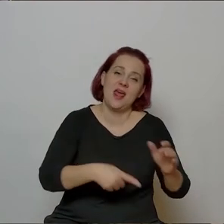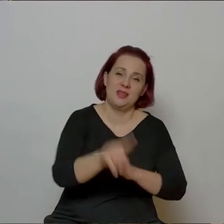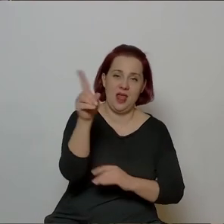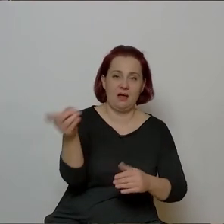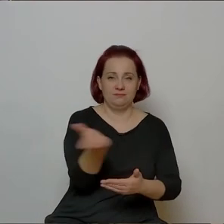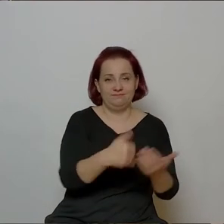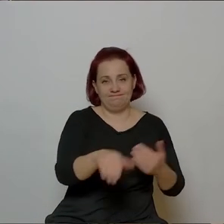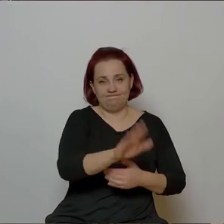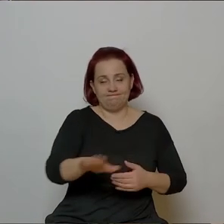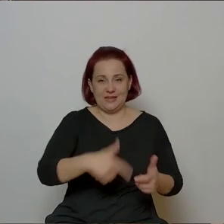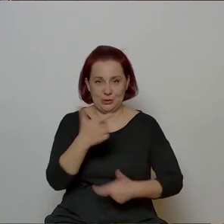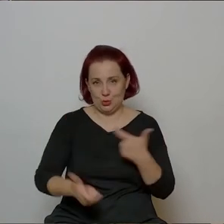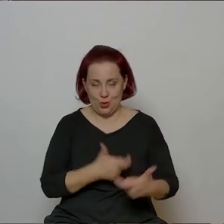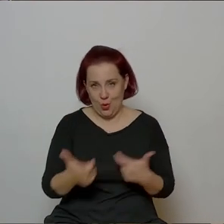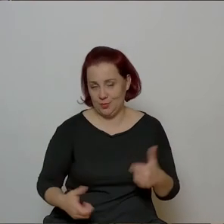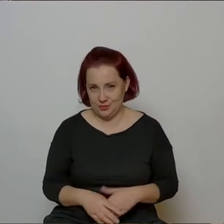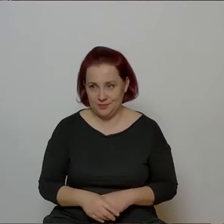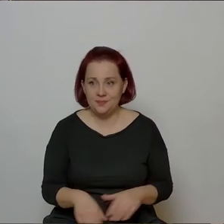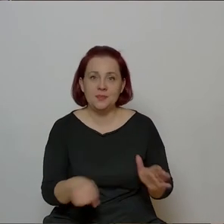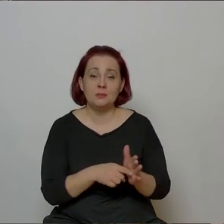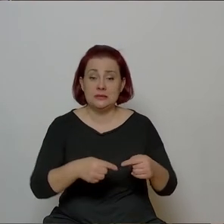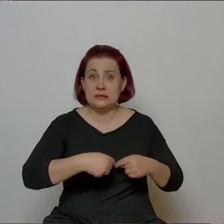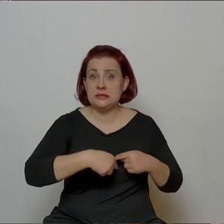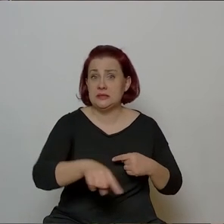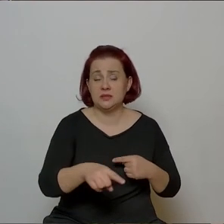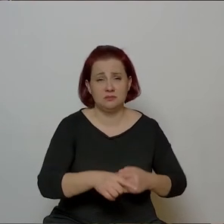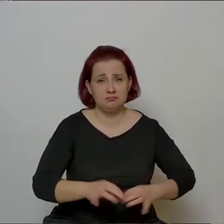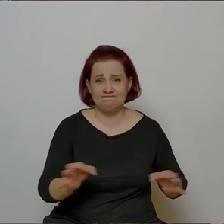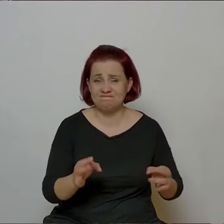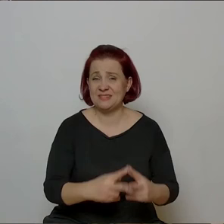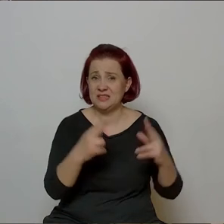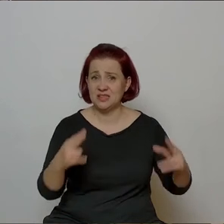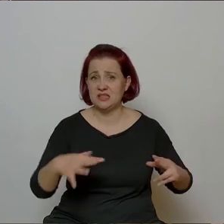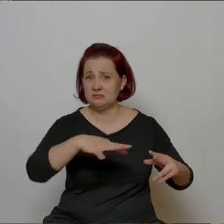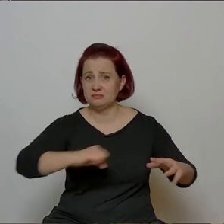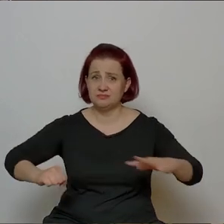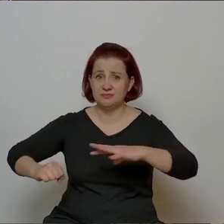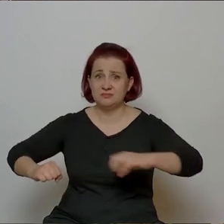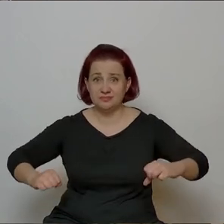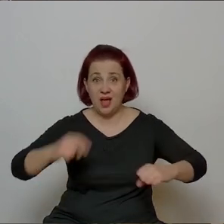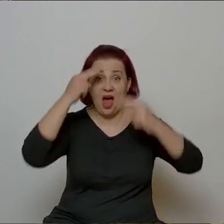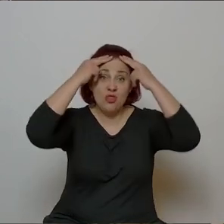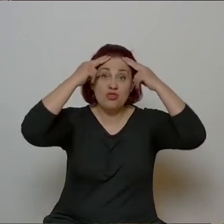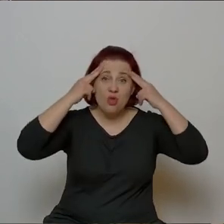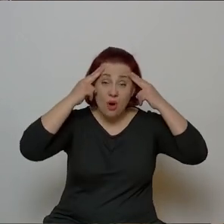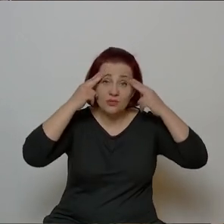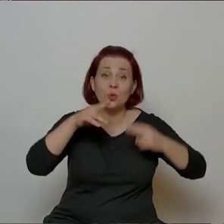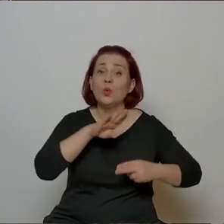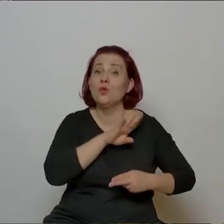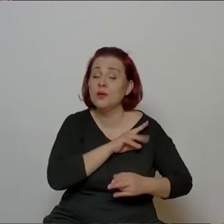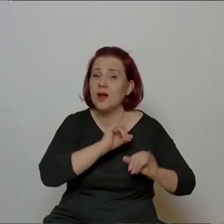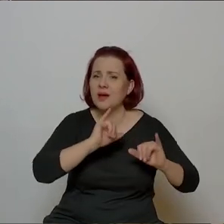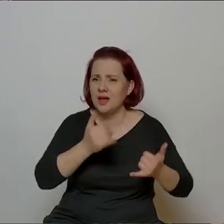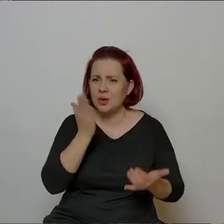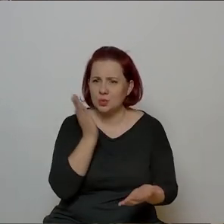I to nadchodził coraz cięższy czas z lat zaborów. Norwid umiera w czasie, kiedy Bismarck już zaczyna